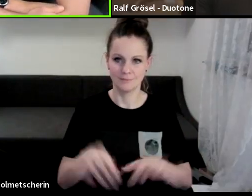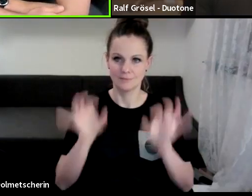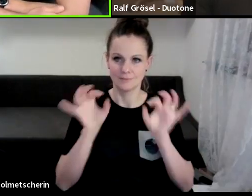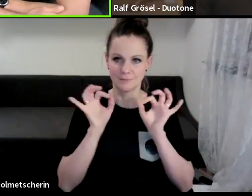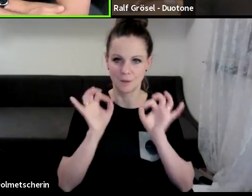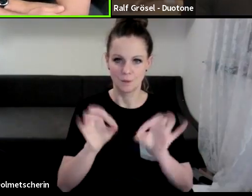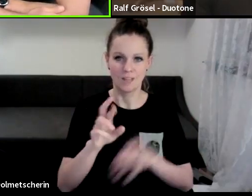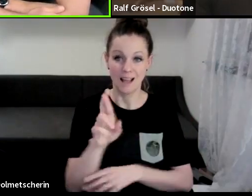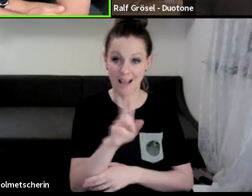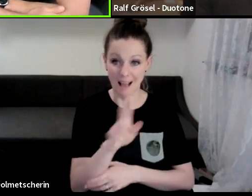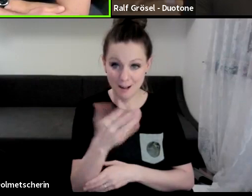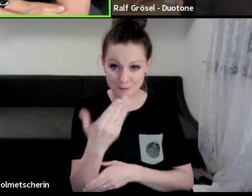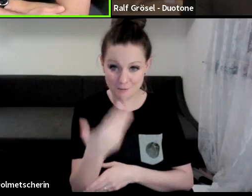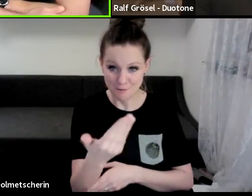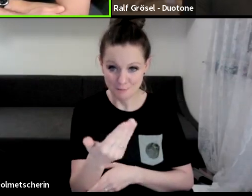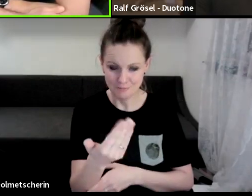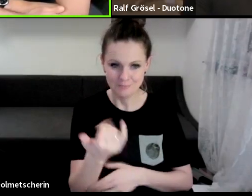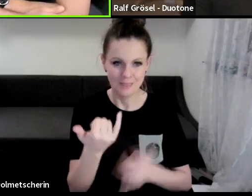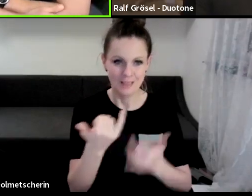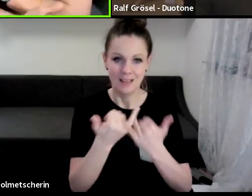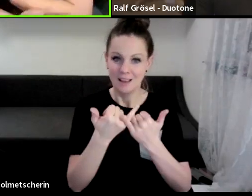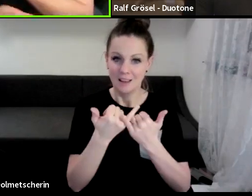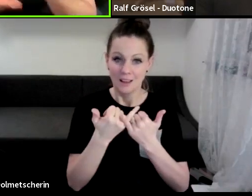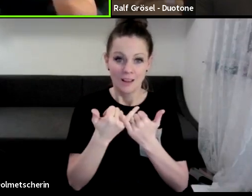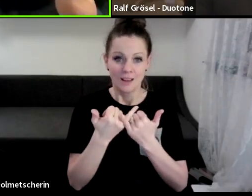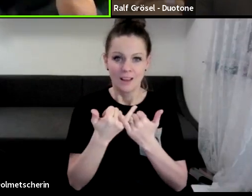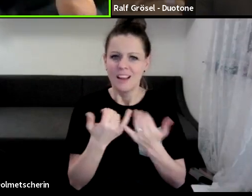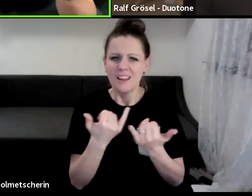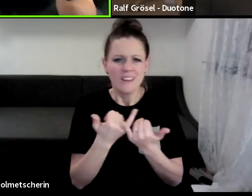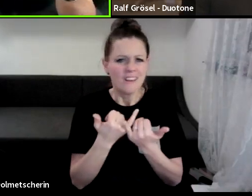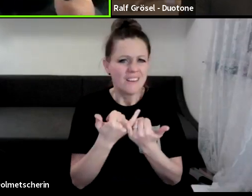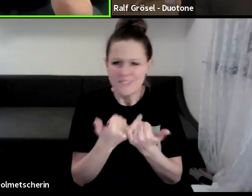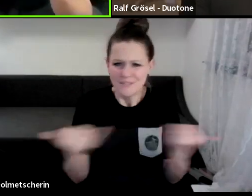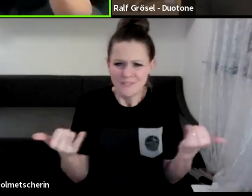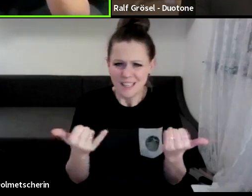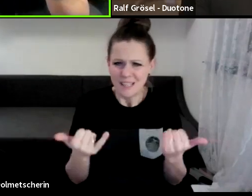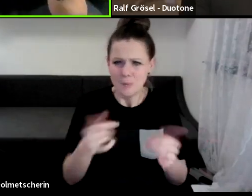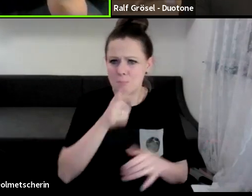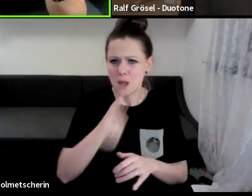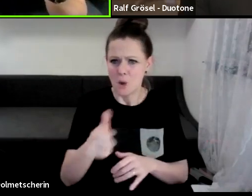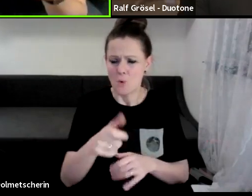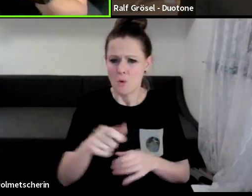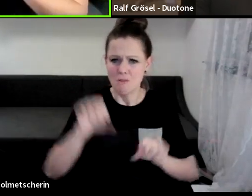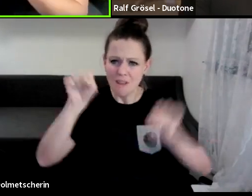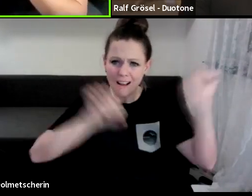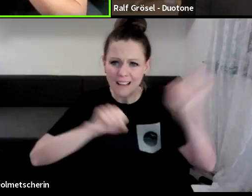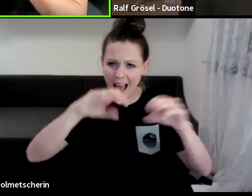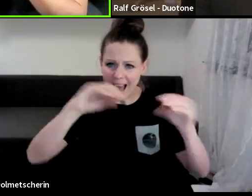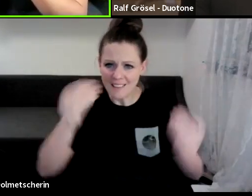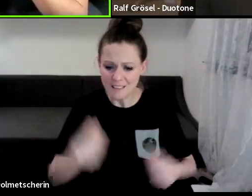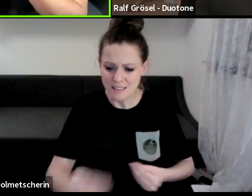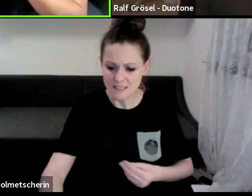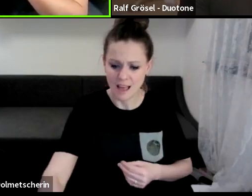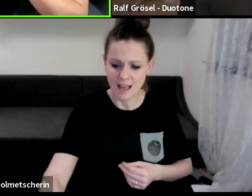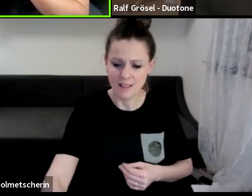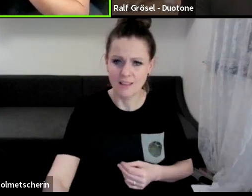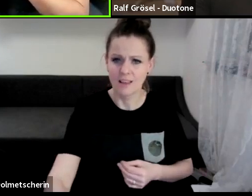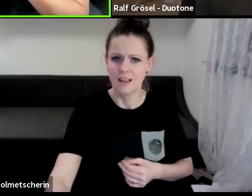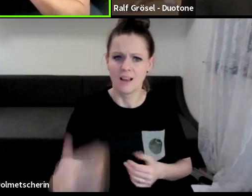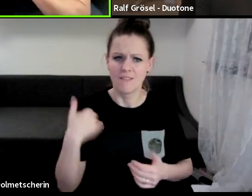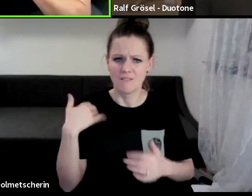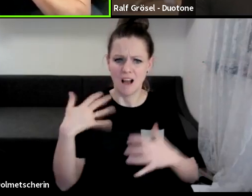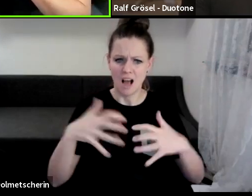Gut, Ralf, wie wird man Kite-Designer-Frageg einer? Wo fängt man da an? Ich meine, hast, glaube ich, ganz am Anfang war irgendeine Gründung mit